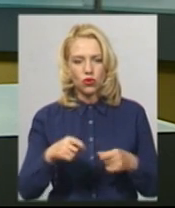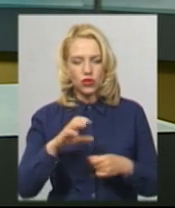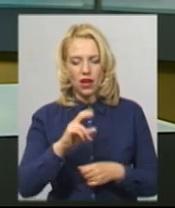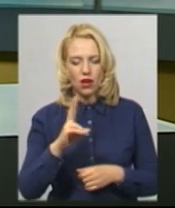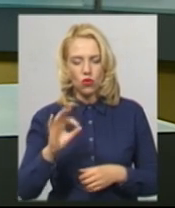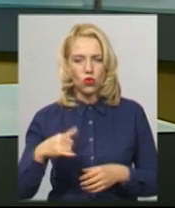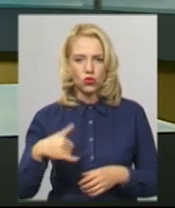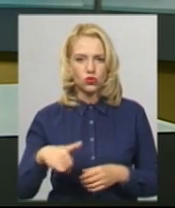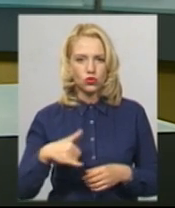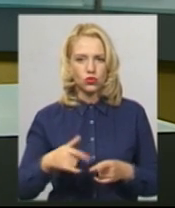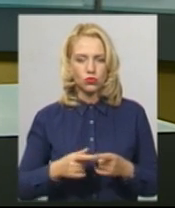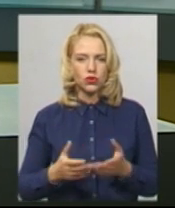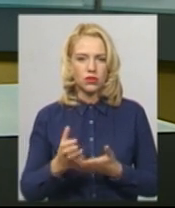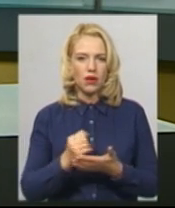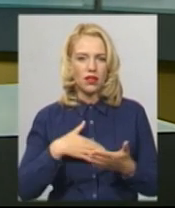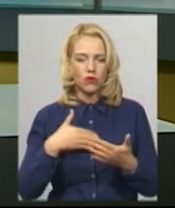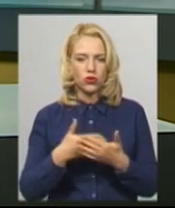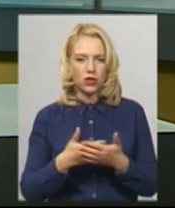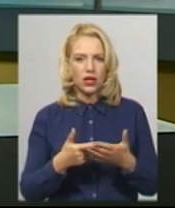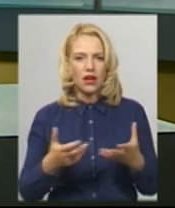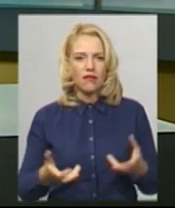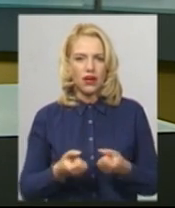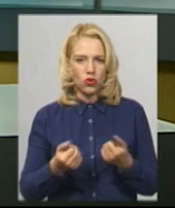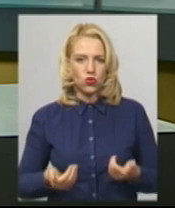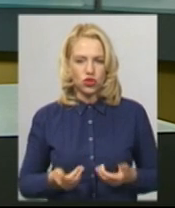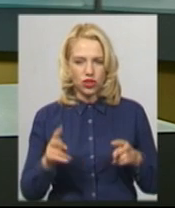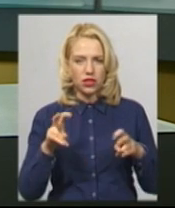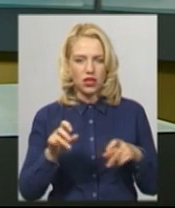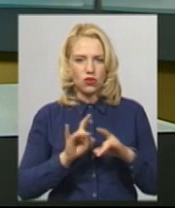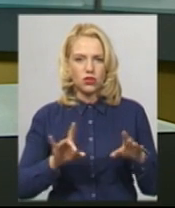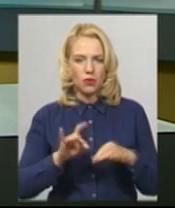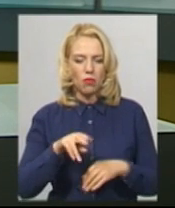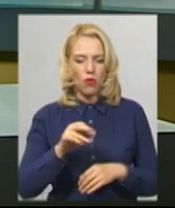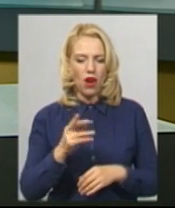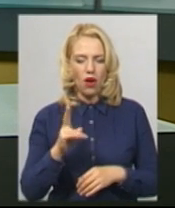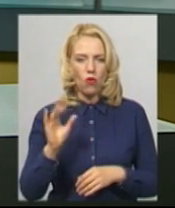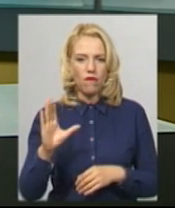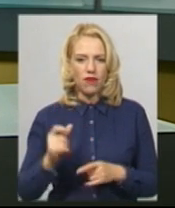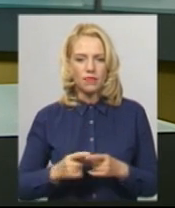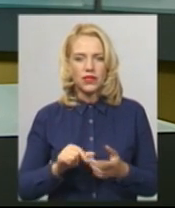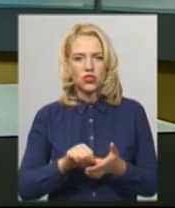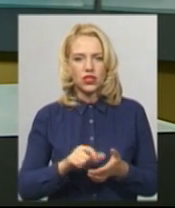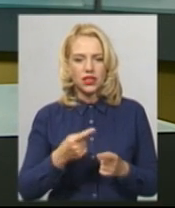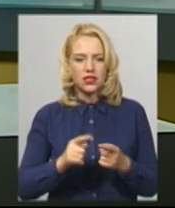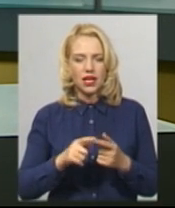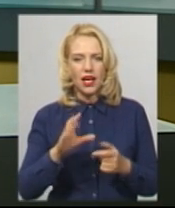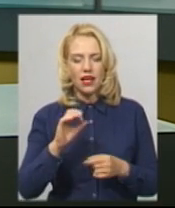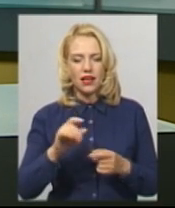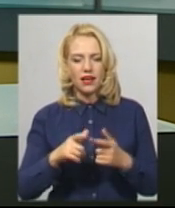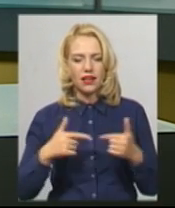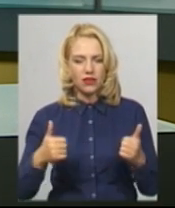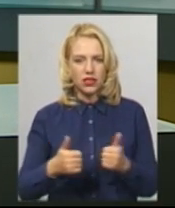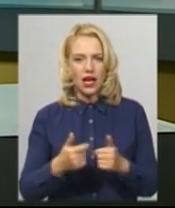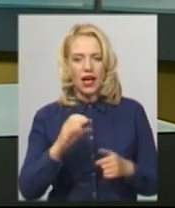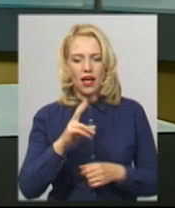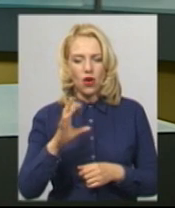організації захисту тварин «Врятуй життя». Розповіла Валентина Полякова, членкиня цієї організації. Жінка каже, екоторби реалізують